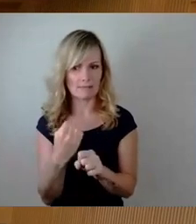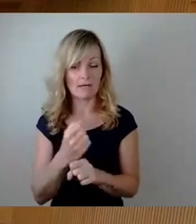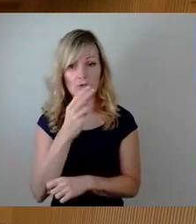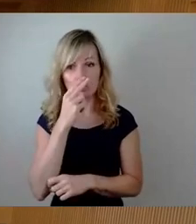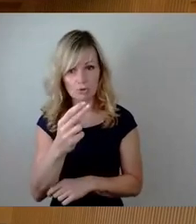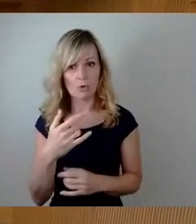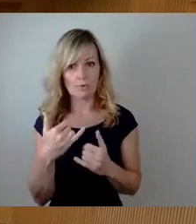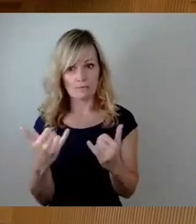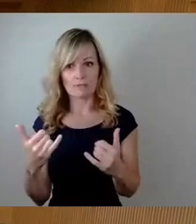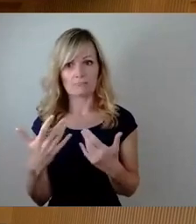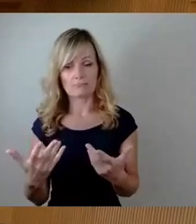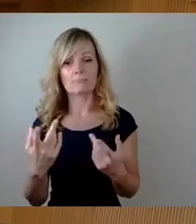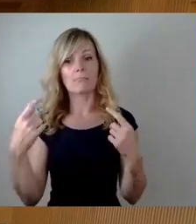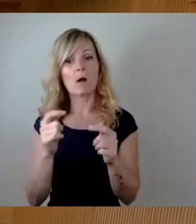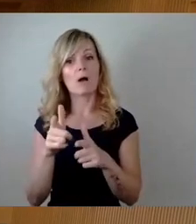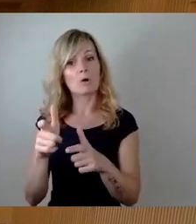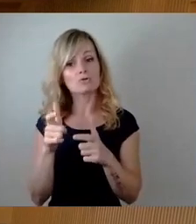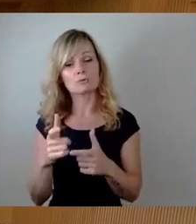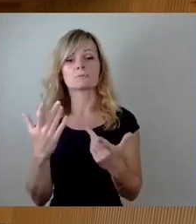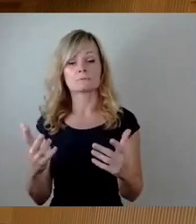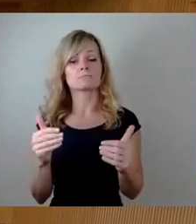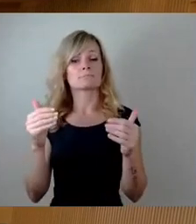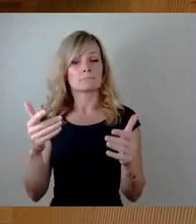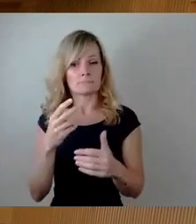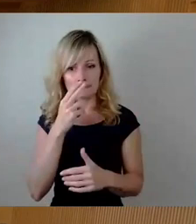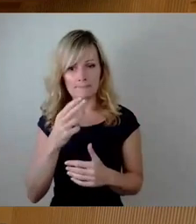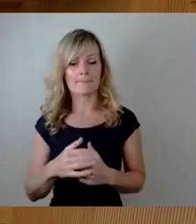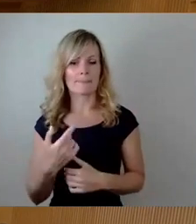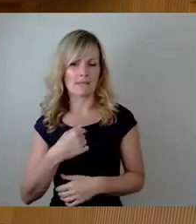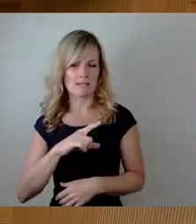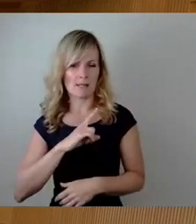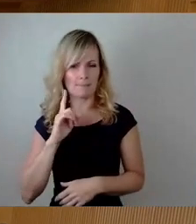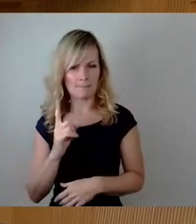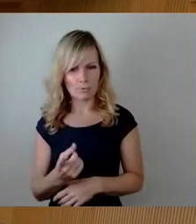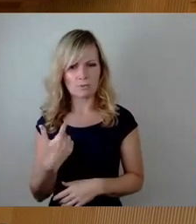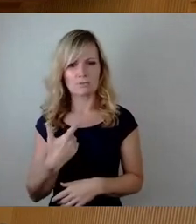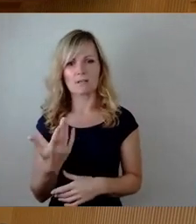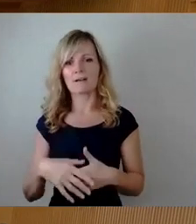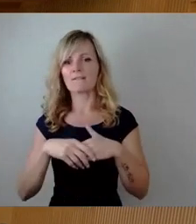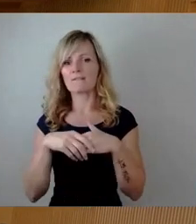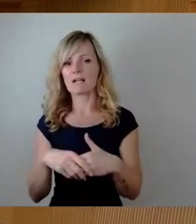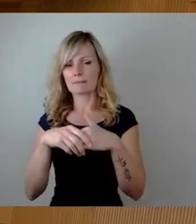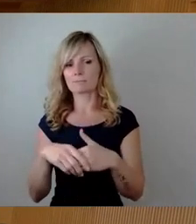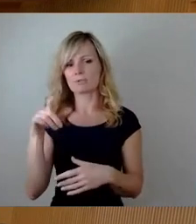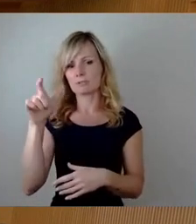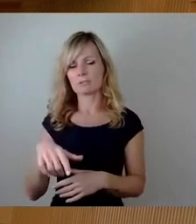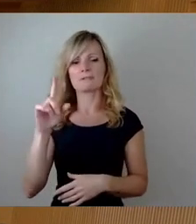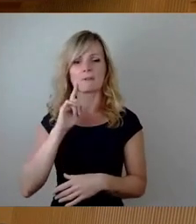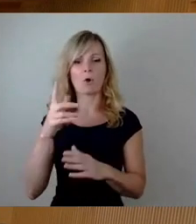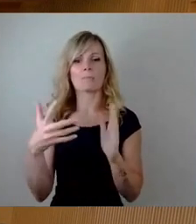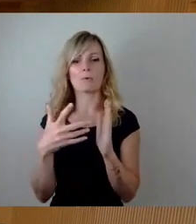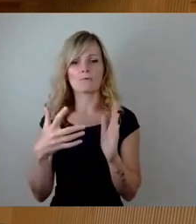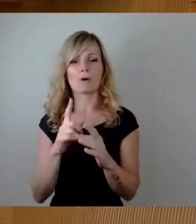Fragen mitnehmen oder einen Bauausschuss dann vertagen, muss ich jetzt verabschieden, Frau Prüfer und